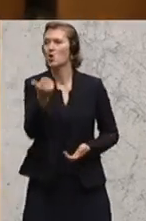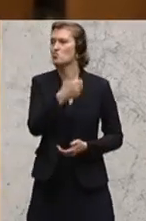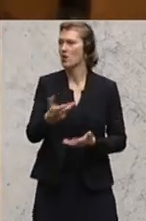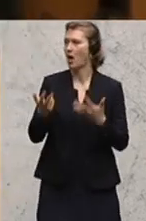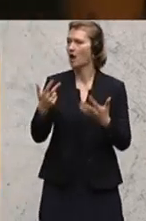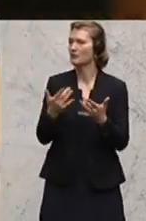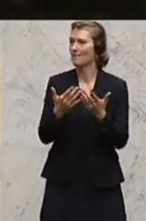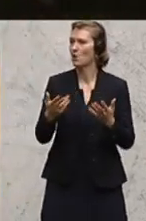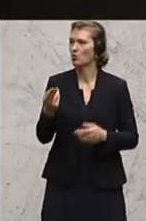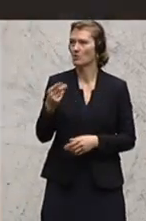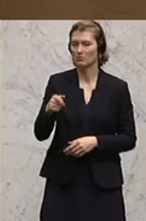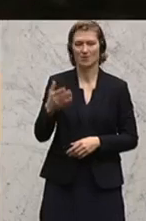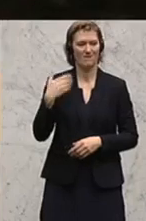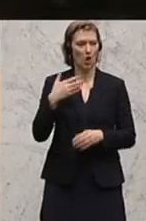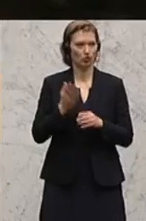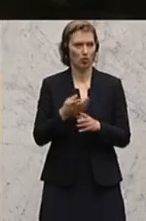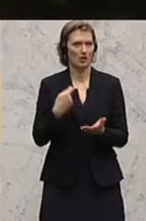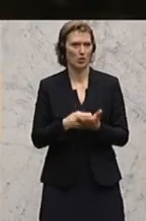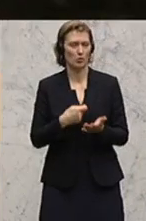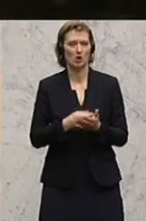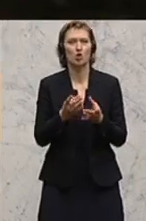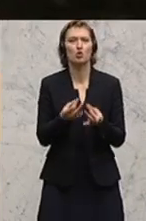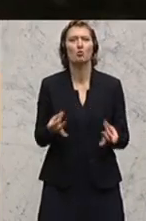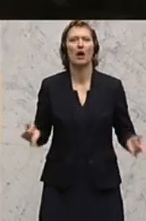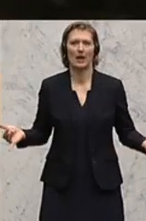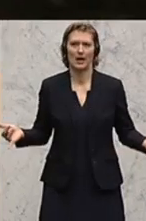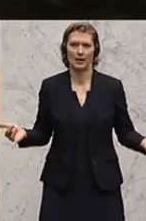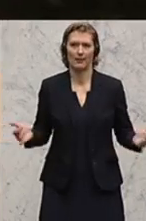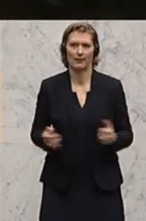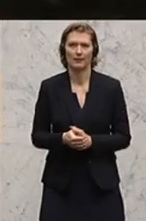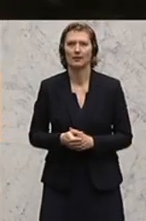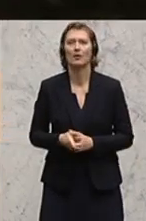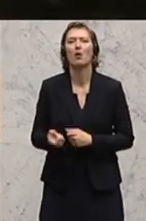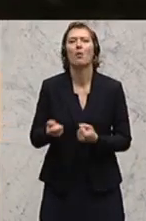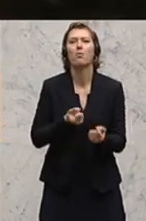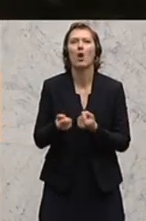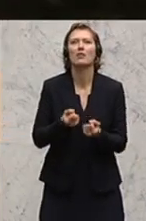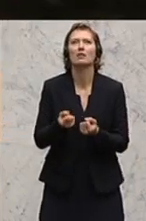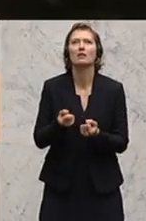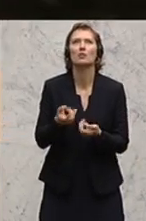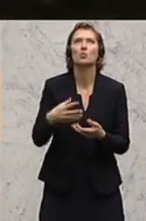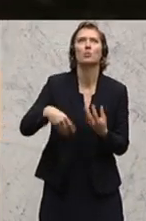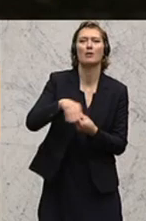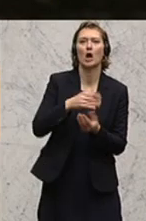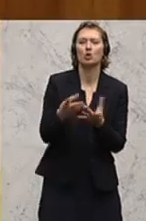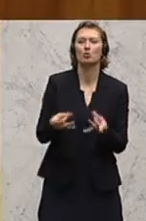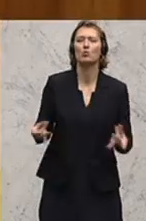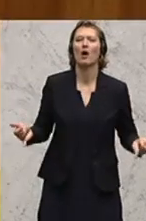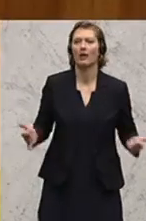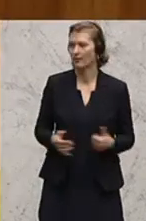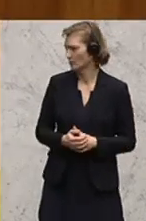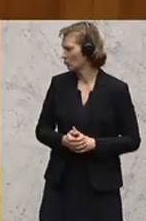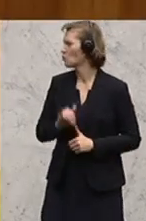180 Millionen hat uns die Türe gekostet. Jetzt frage ich, wo ist die Politik in der Türe? Ja, die Antwort ist,